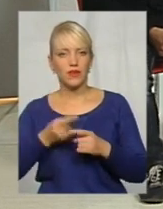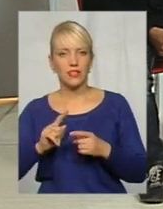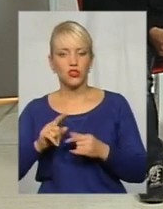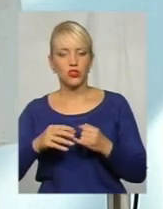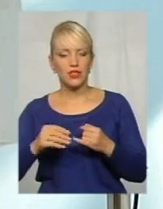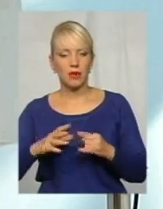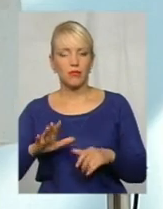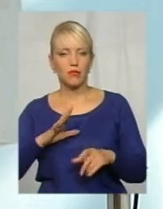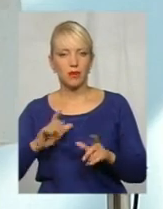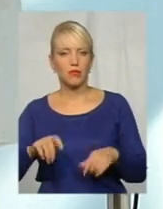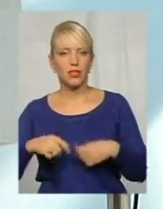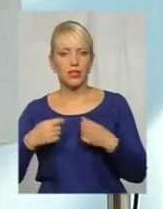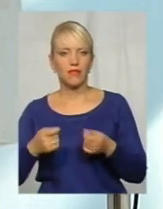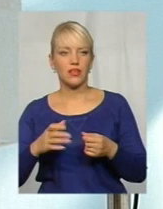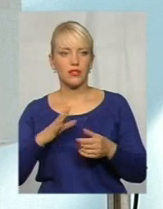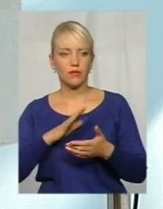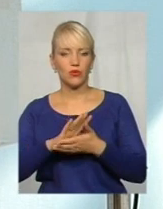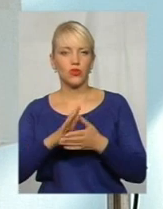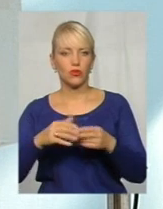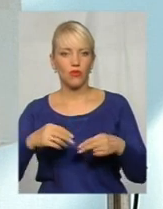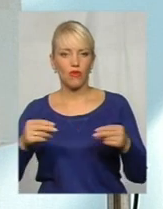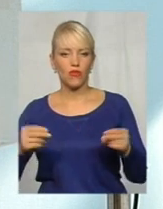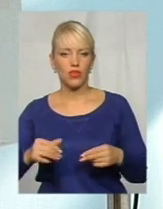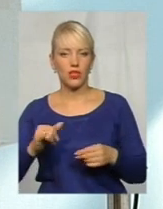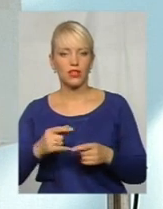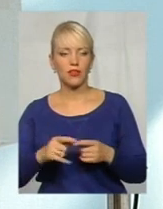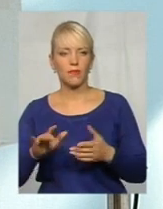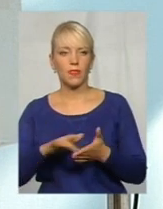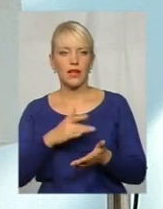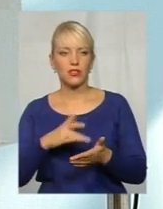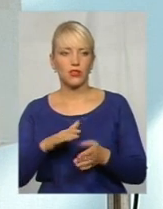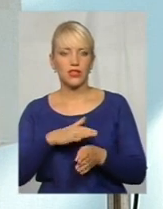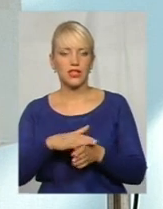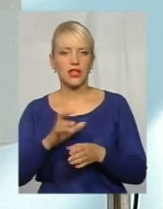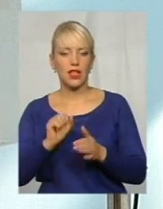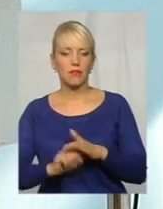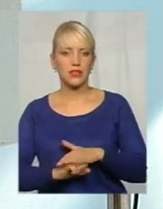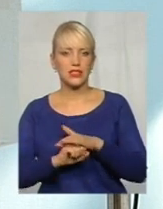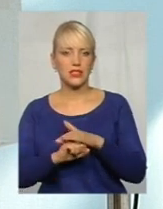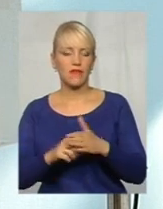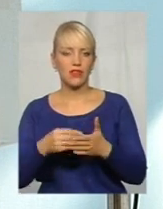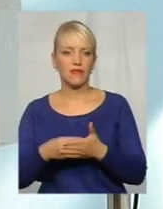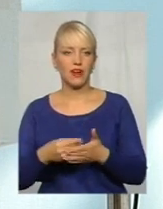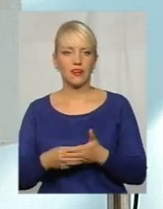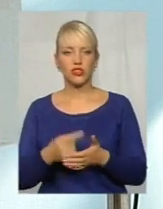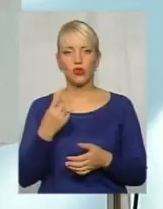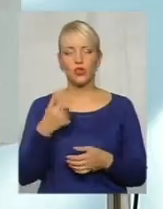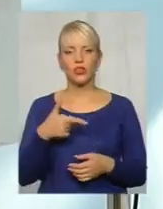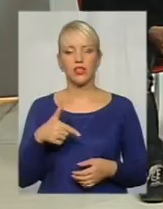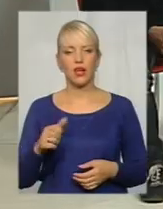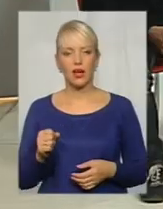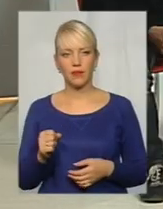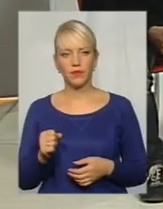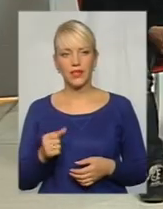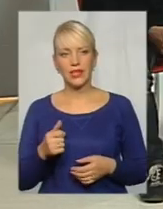передавалися, відповідно укладалися договори, і розрахунки здійснювалися на підставі вартості одного гектара